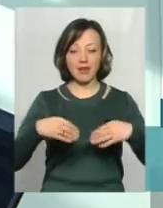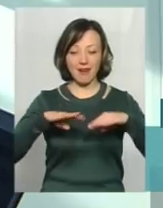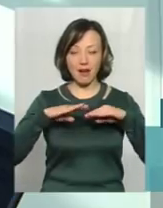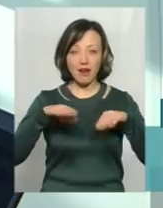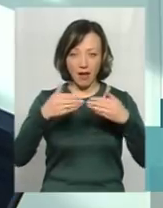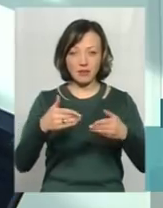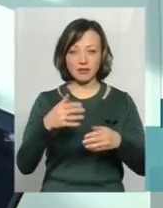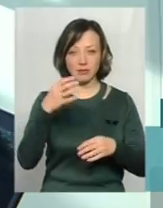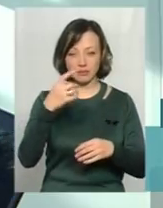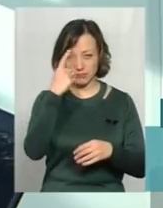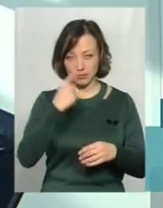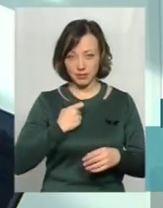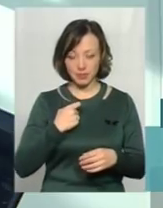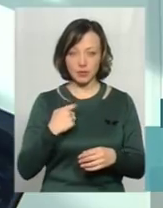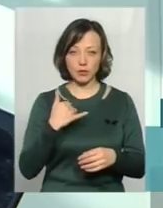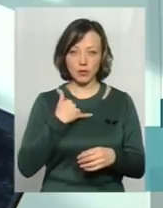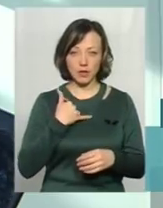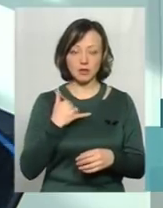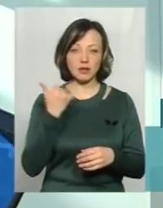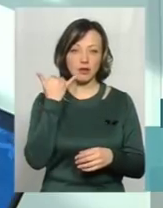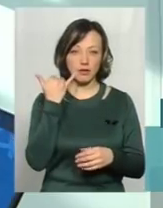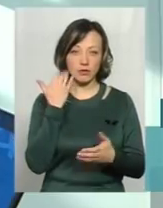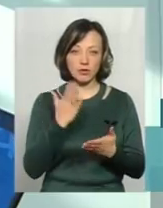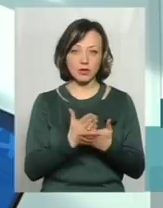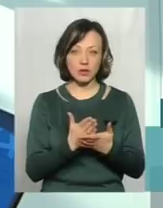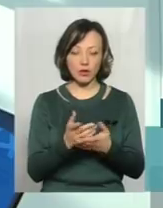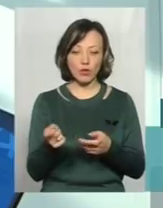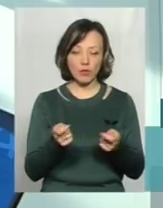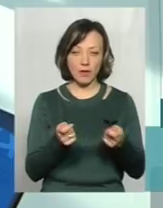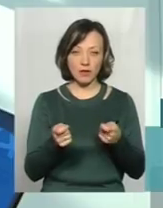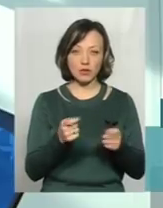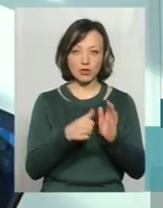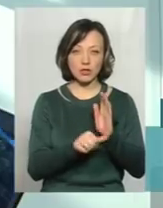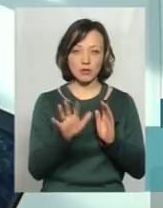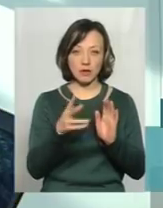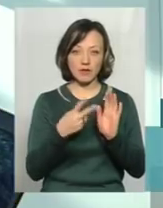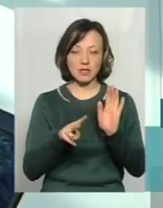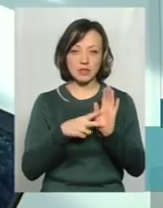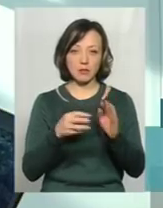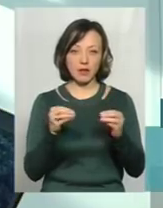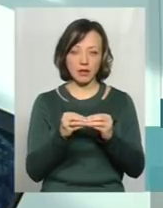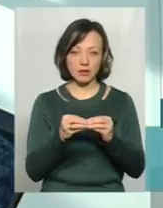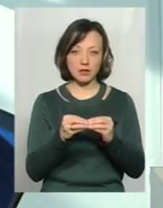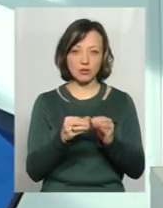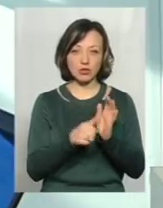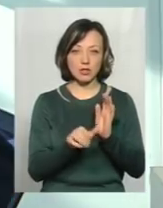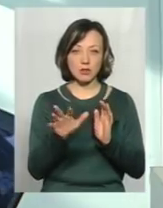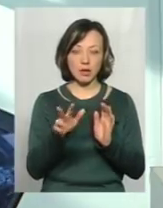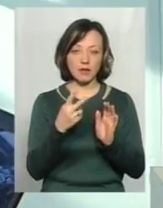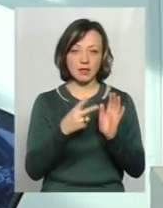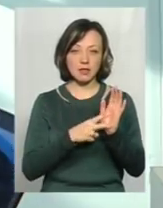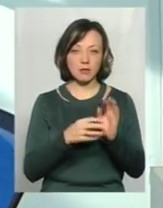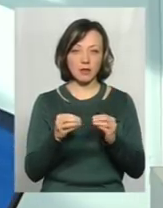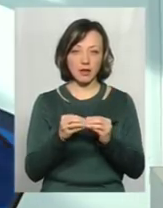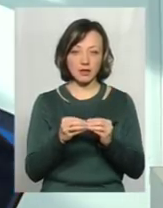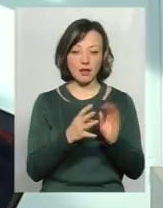Телефон гарячої лінії в нас діє в області управління гаряча лінія 652710. Будь ласка, вона працює з